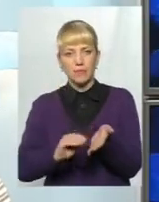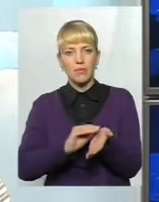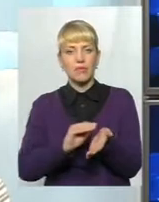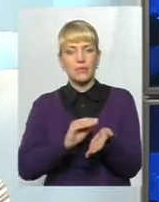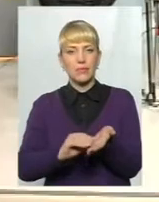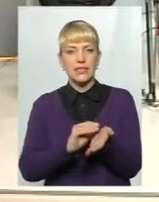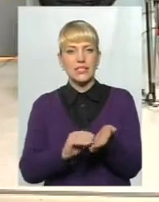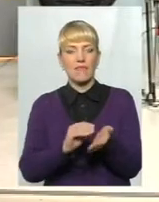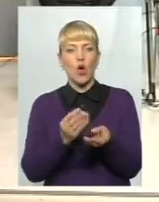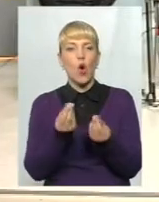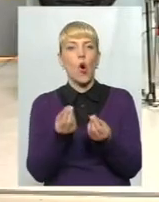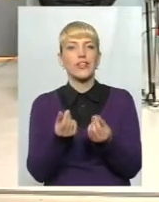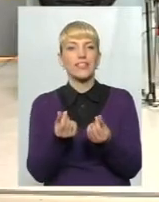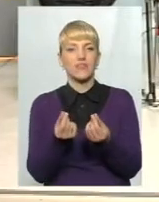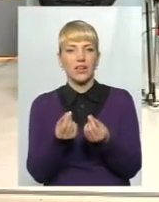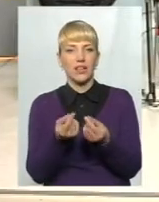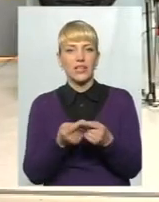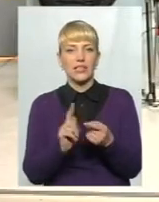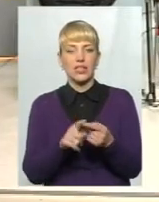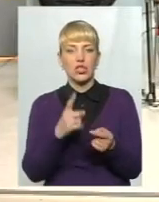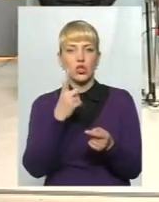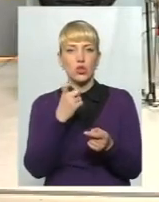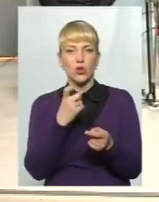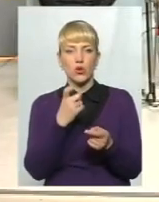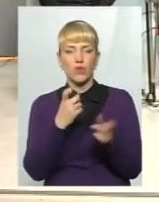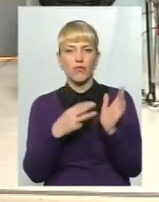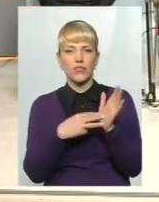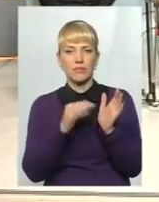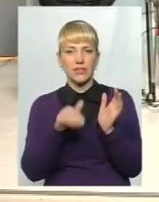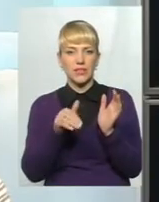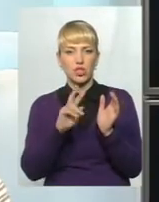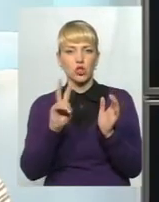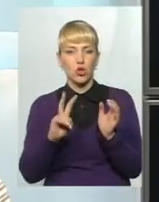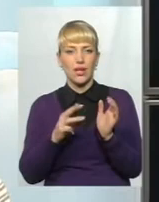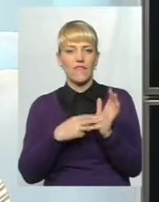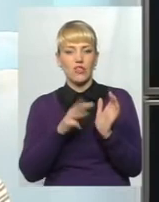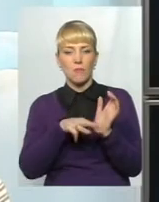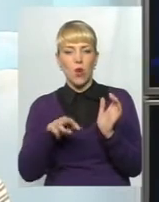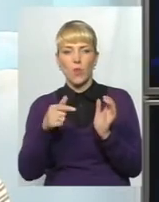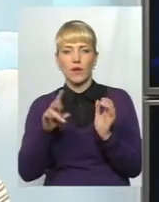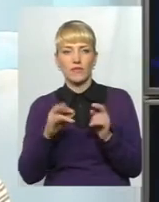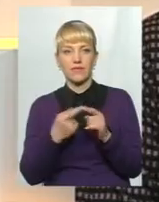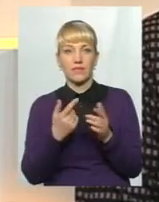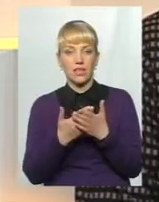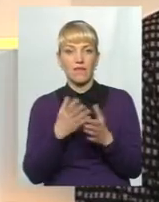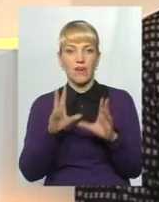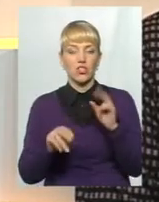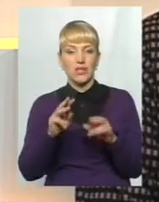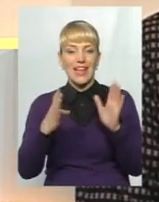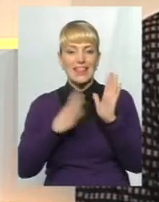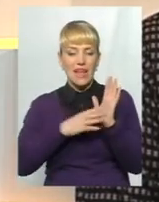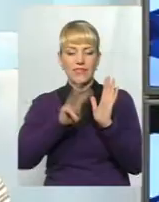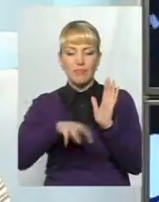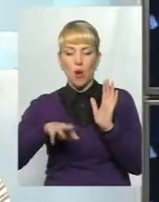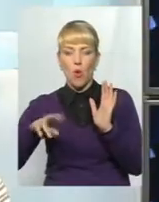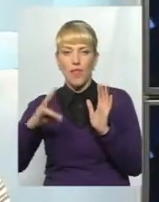має на увазі, яка не в банку, а в нього зберігається, це 100 тисяч доларів США та 6 мільйонів гривень. Тобто це майже 9 мільйонів гривень він десь,